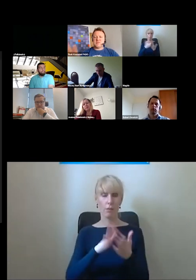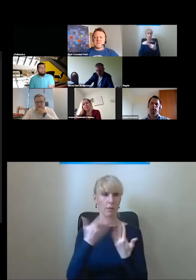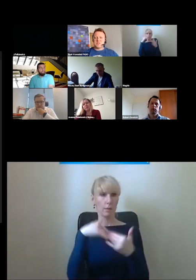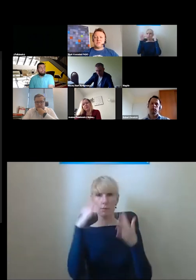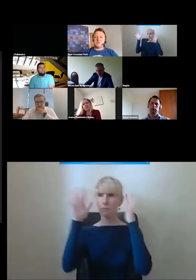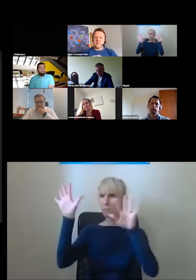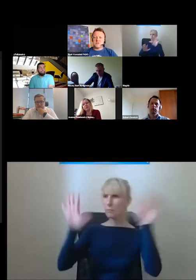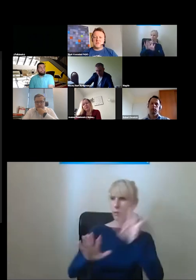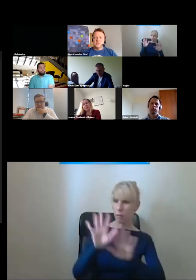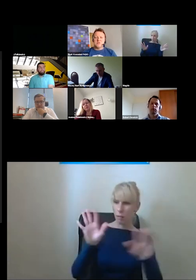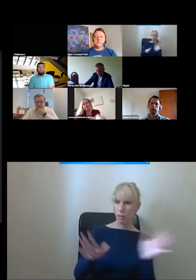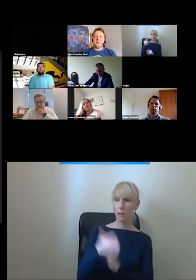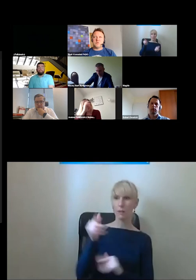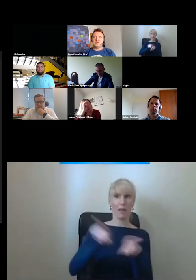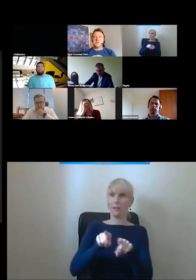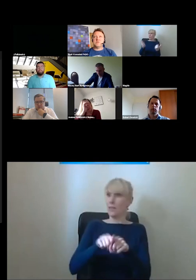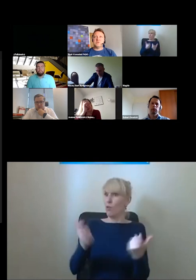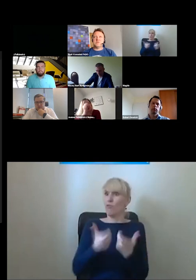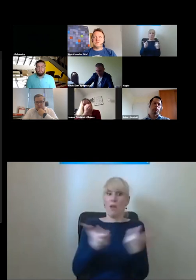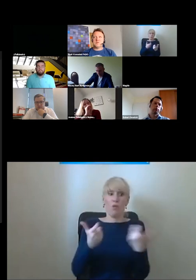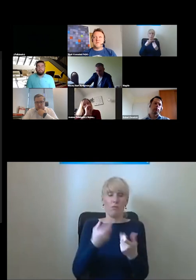znacznie więcej rzeczy dotknąć żeby